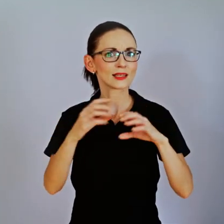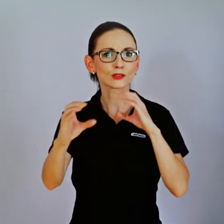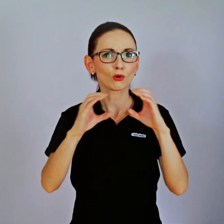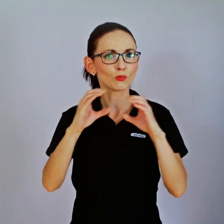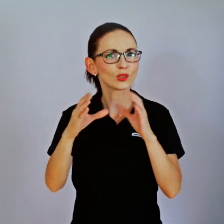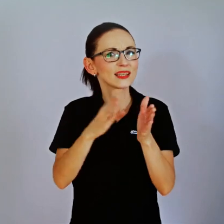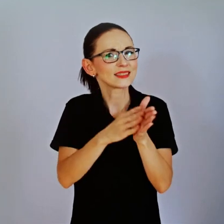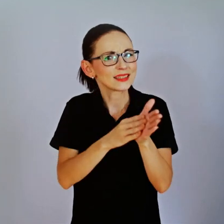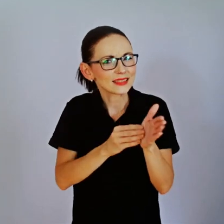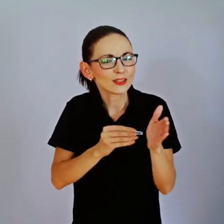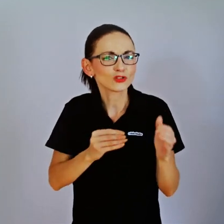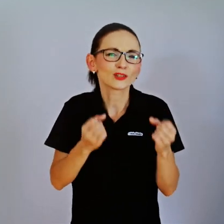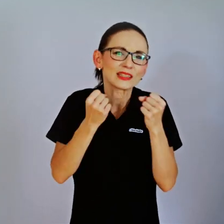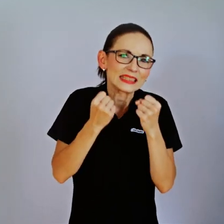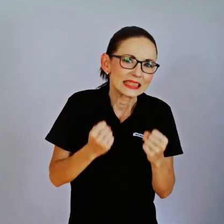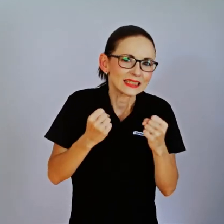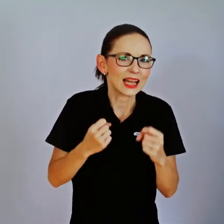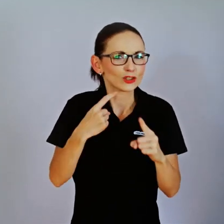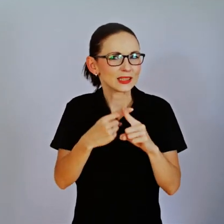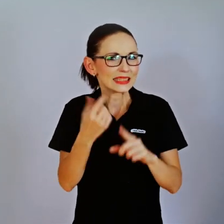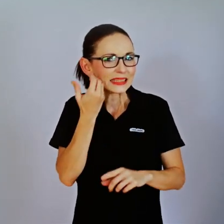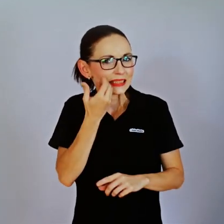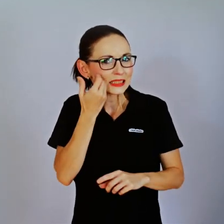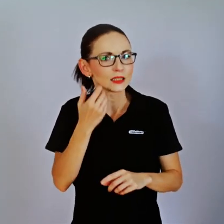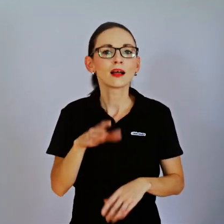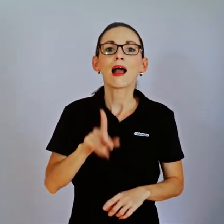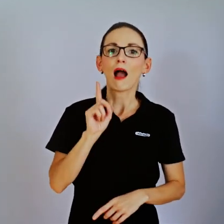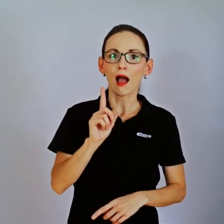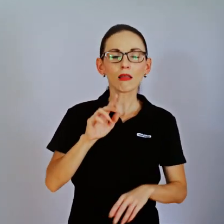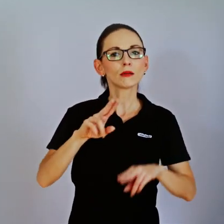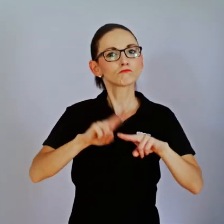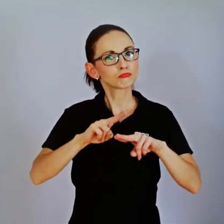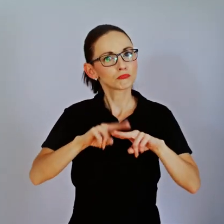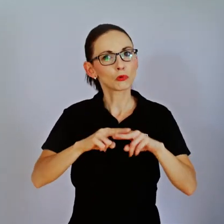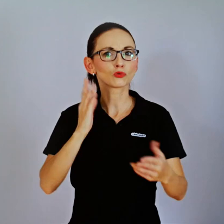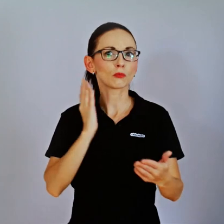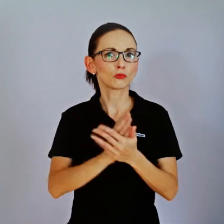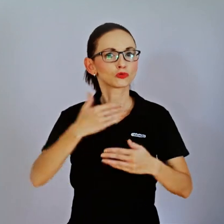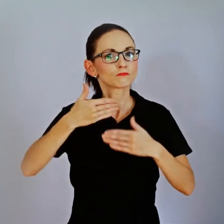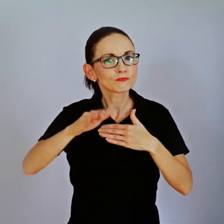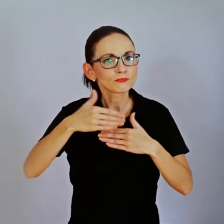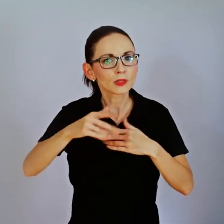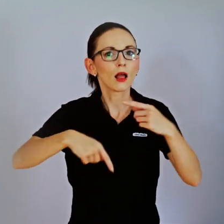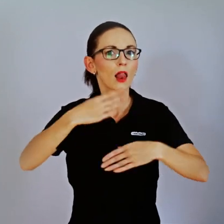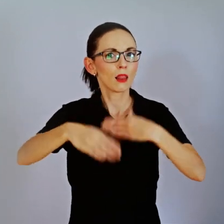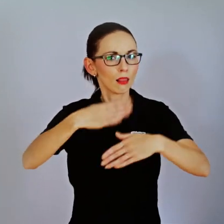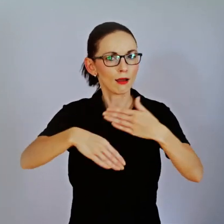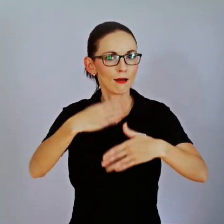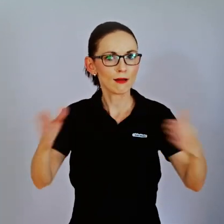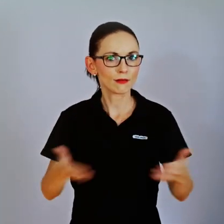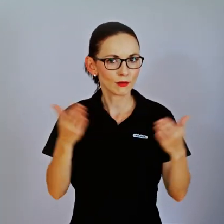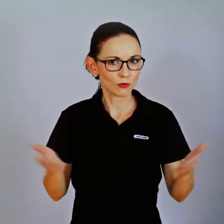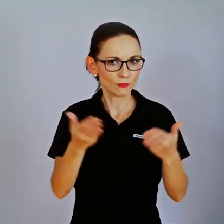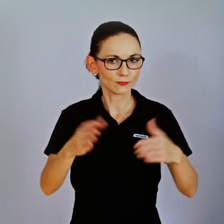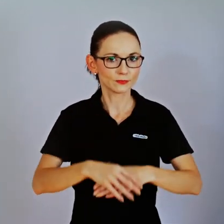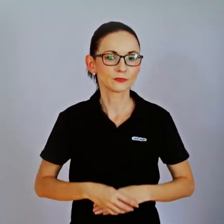okolím, či obrátiť sa na odborníkov, aby vám poradili, čo robiť po vašej konkrétnej situácii. Často